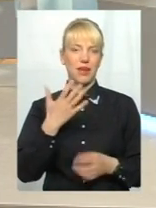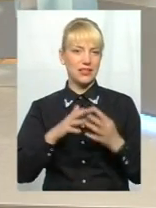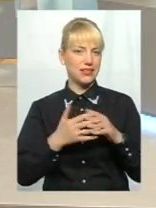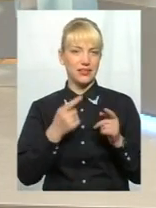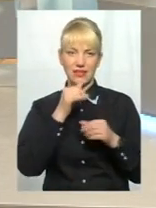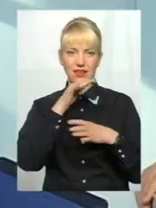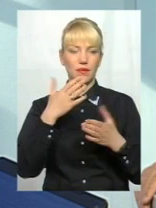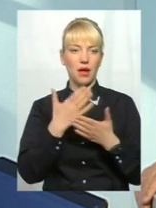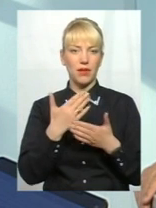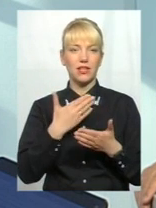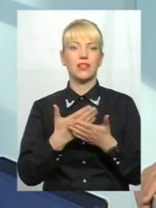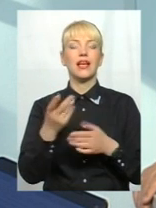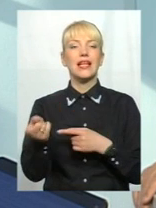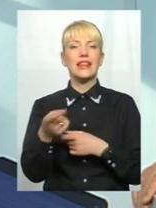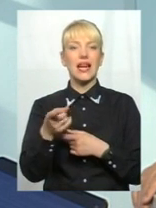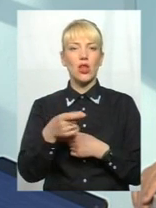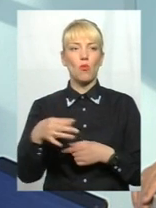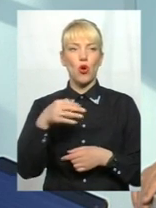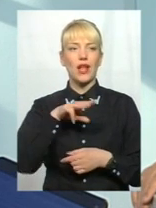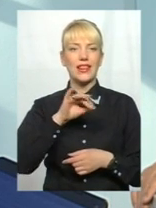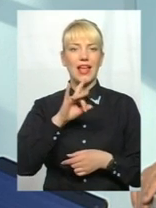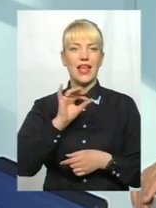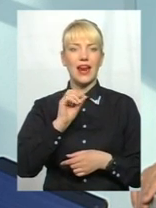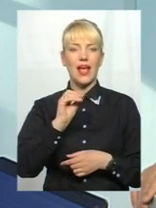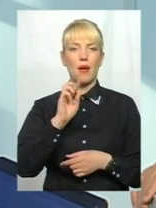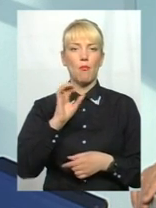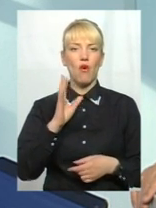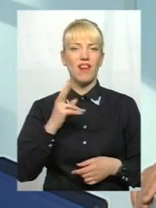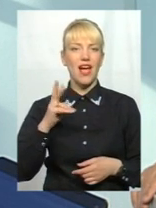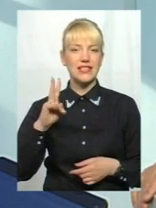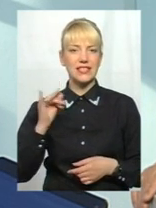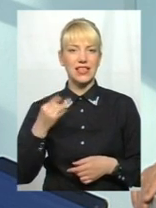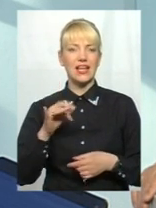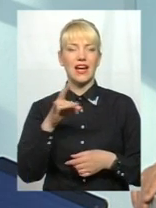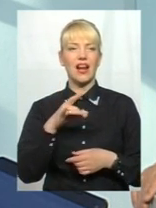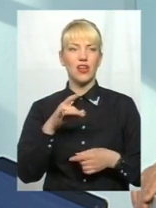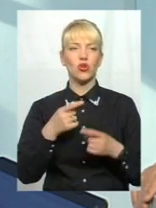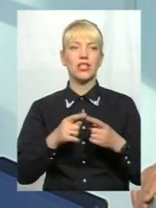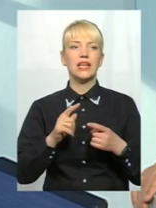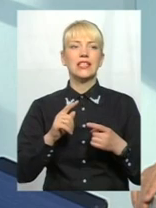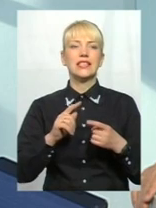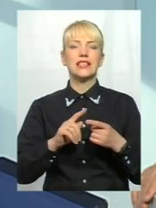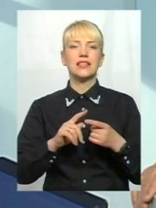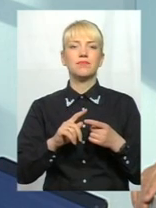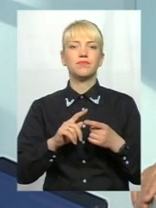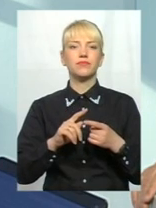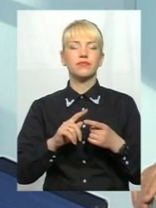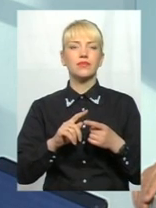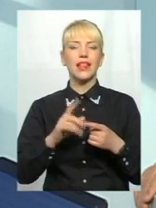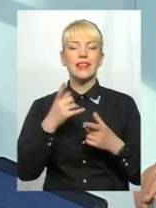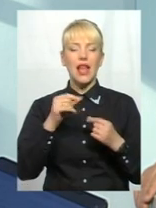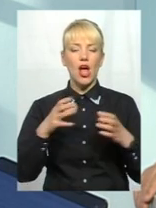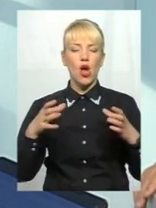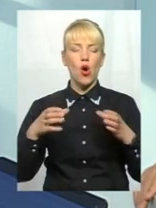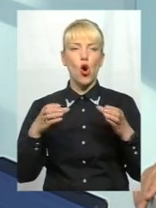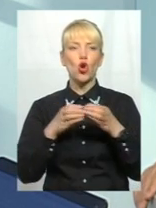області я потрапив, дайте, в Теребовлянському районі, де громада, це практично весь сільський район. Ну, друзі, ми зрозуміємо,